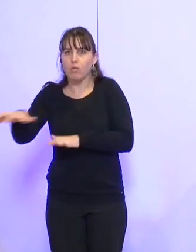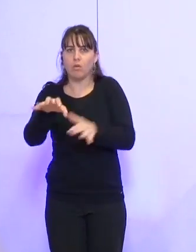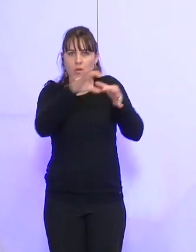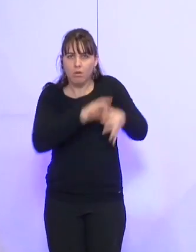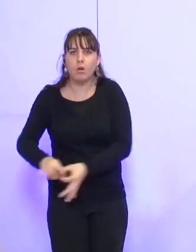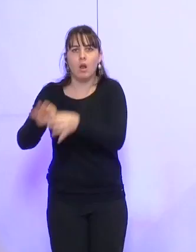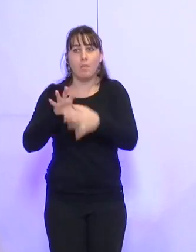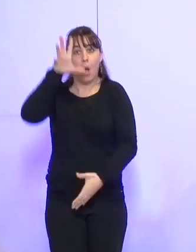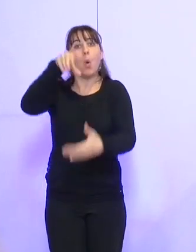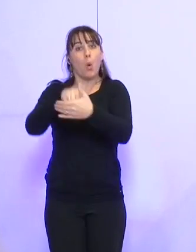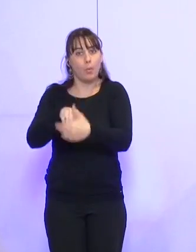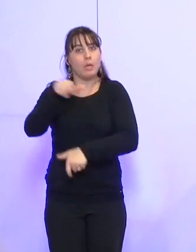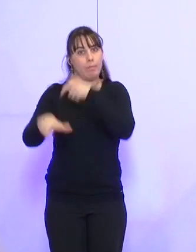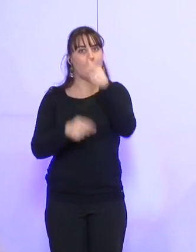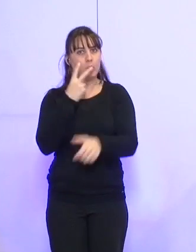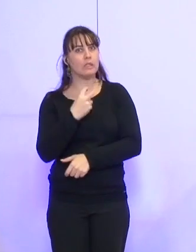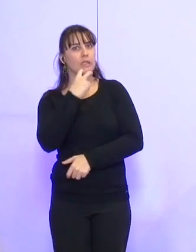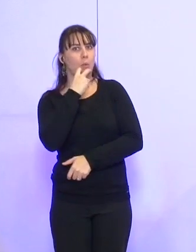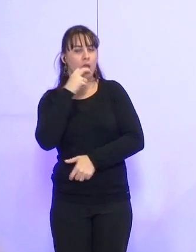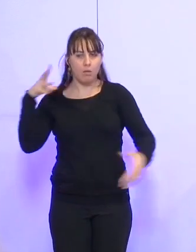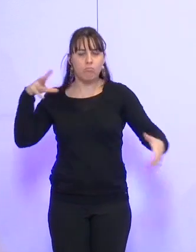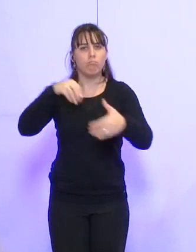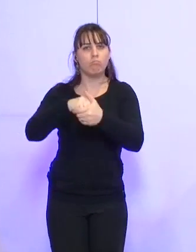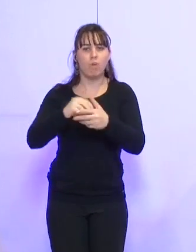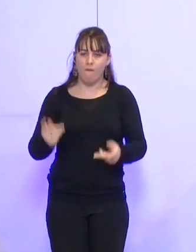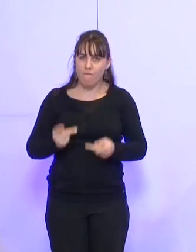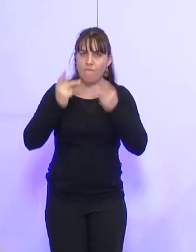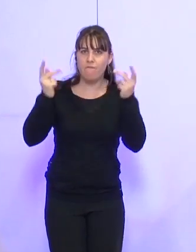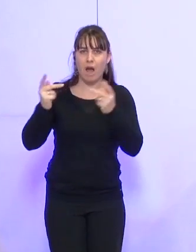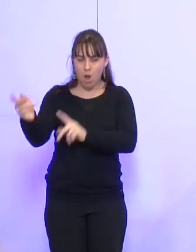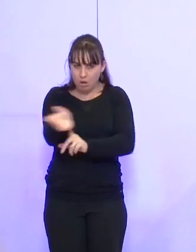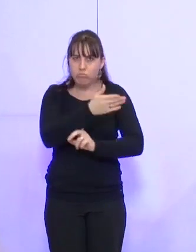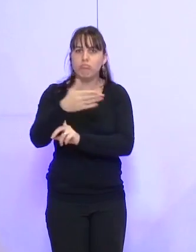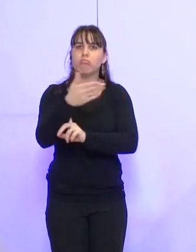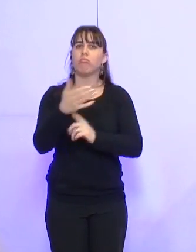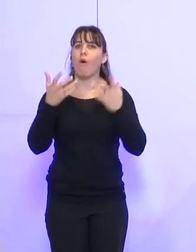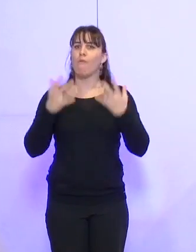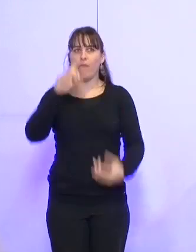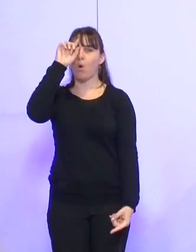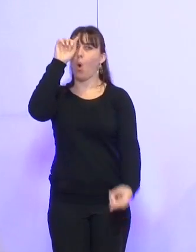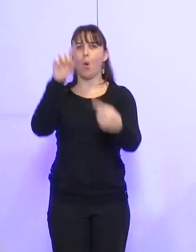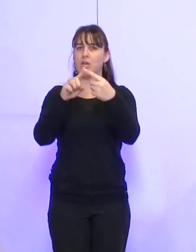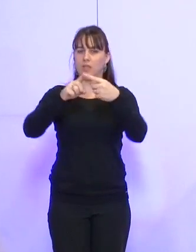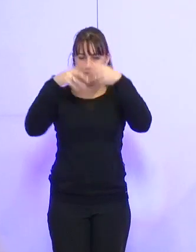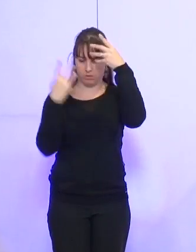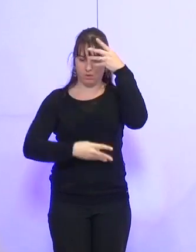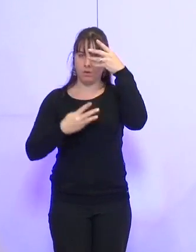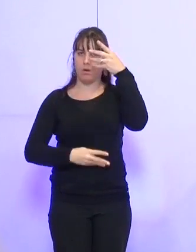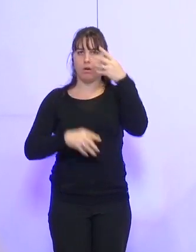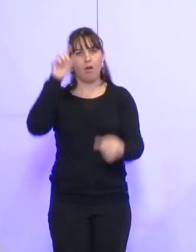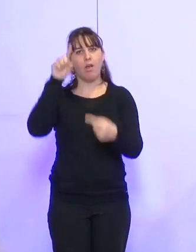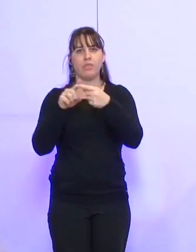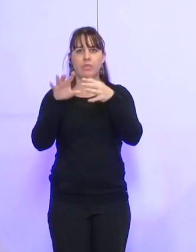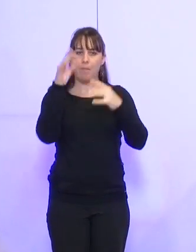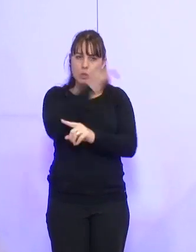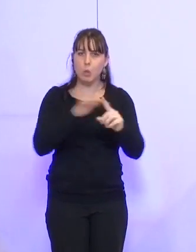citoyens. Ces initiatives, porteuses de fortes valeurs, répondent à de véritables enjeux, notamment pour marquer la dimension sociale et le souci